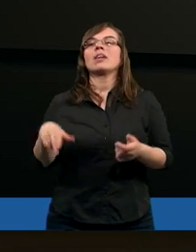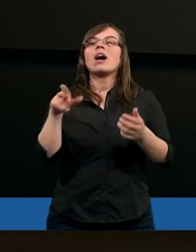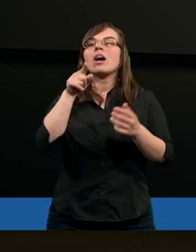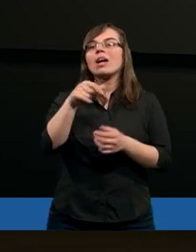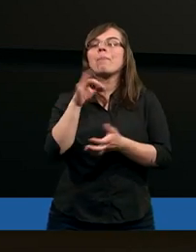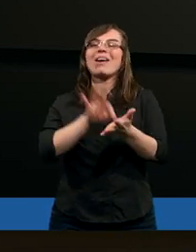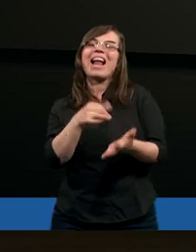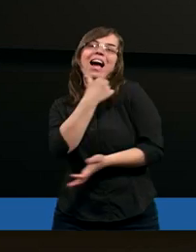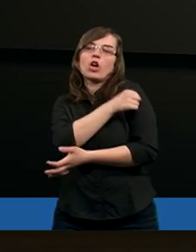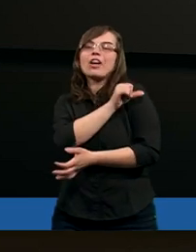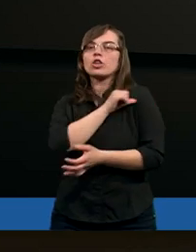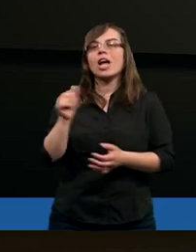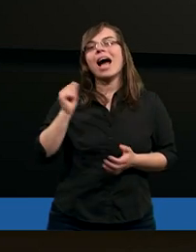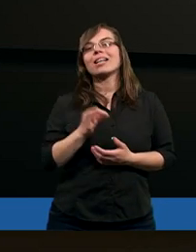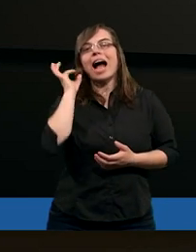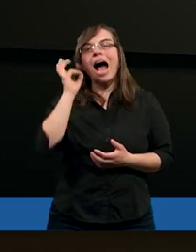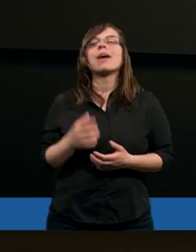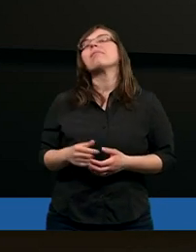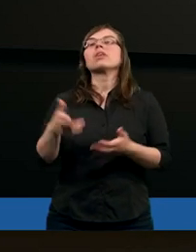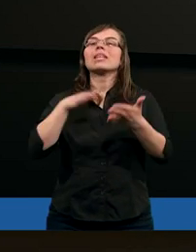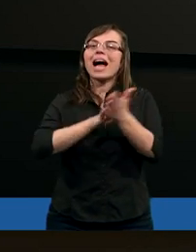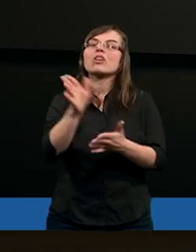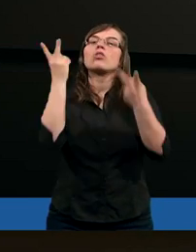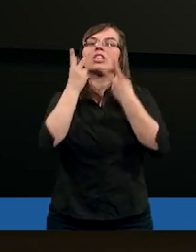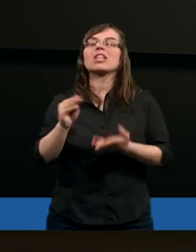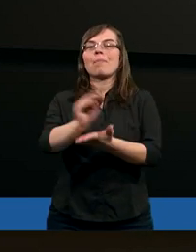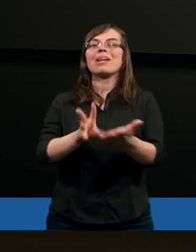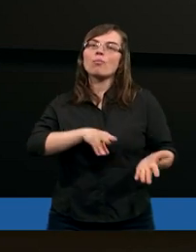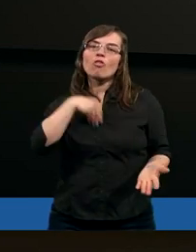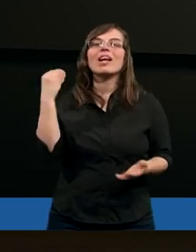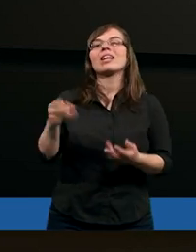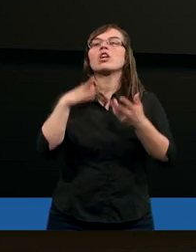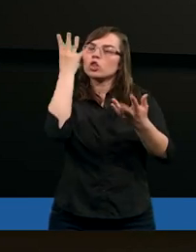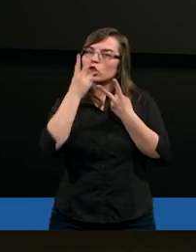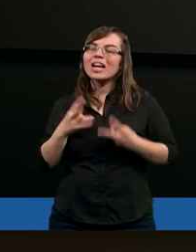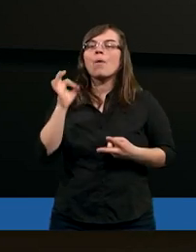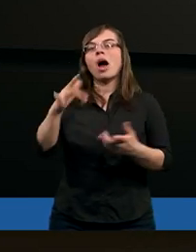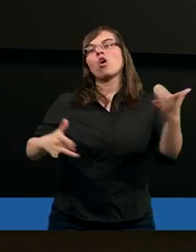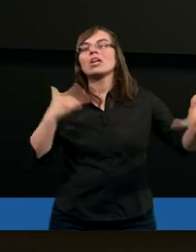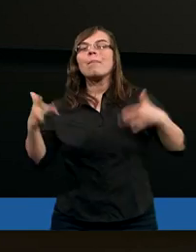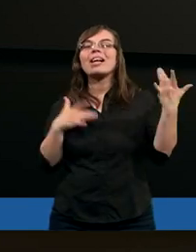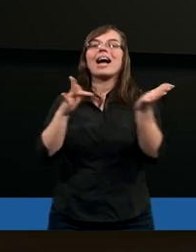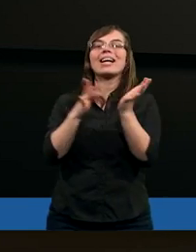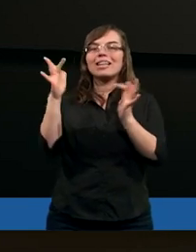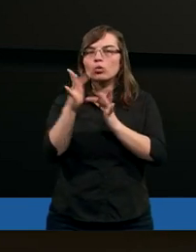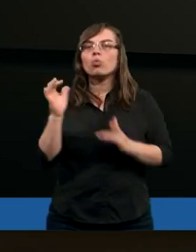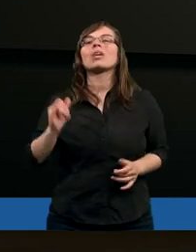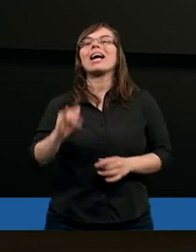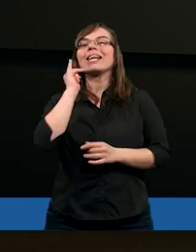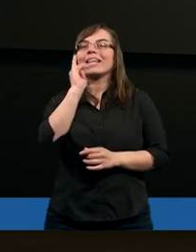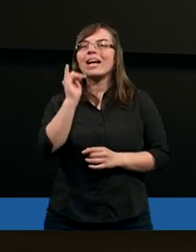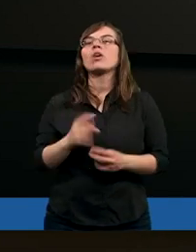pewna chrześcijanka zaczęła czytać Pismo Święte, czytała o cierpieniach Chrystusa